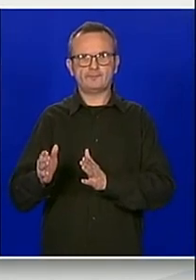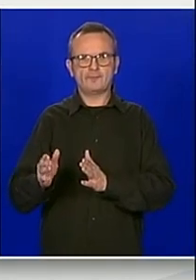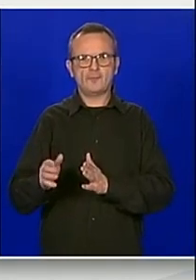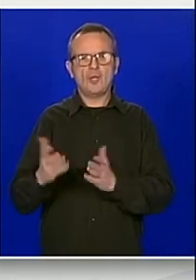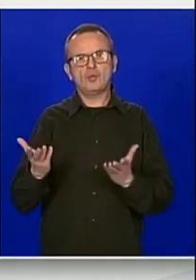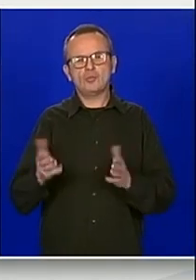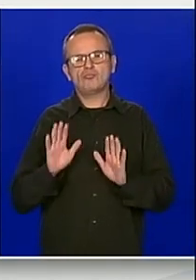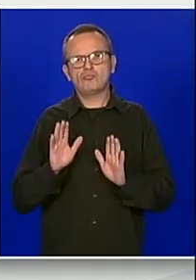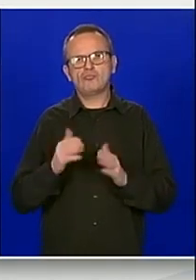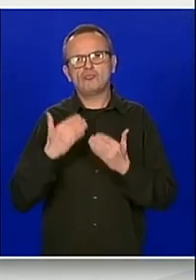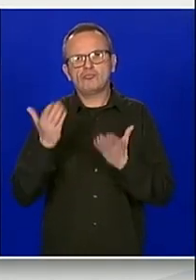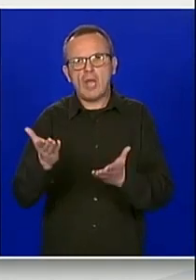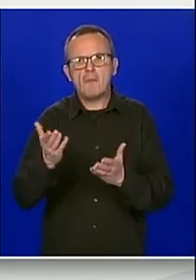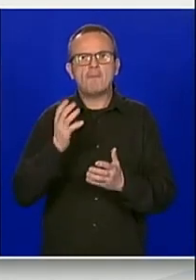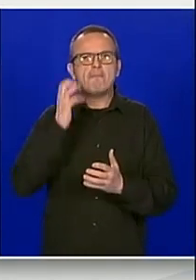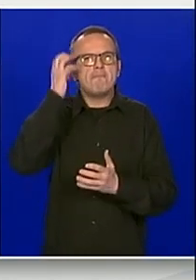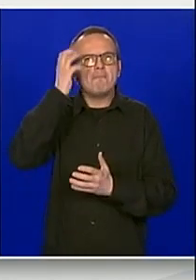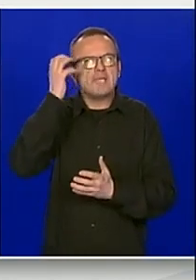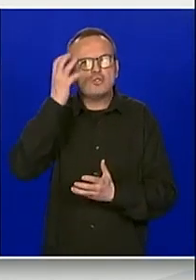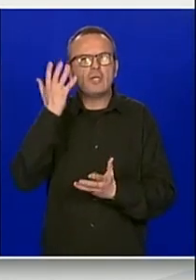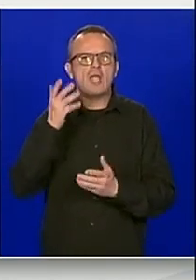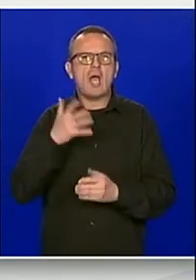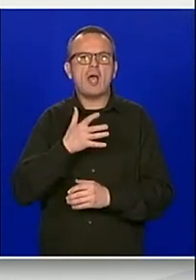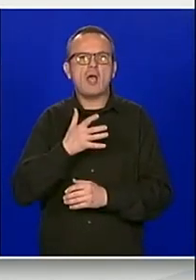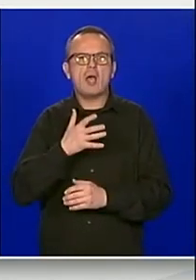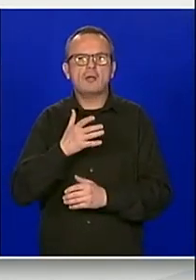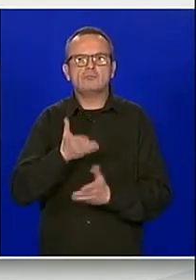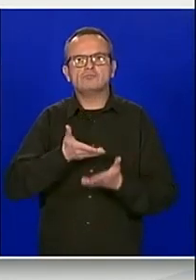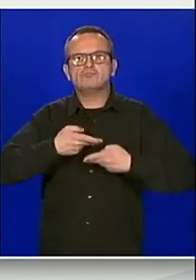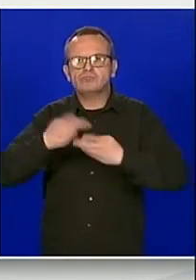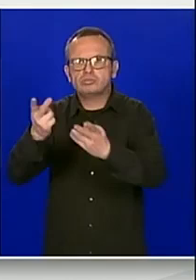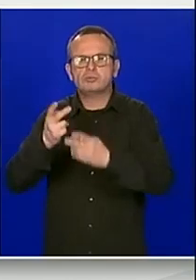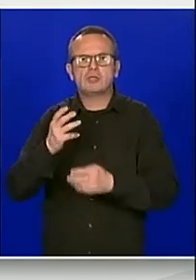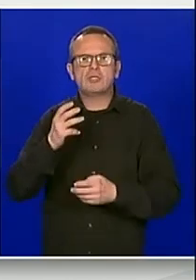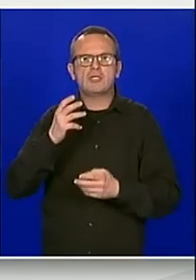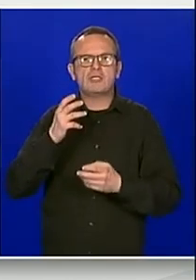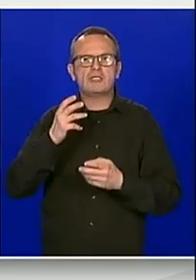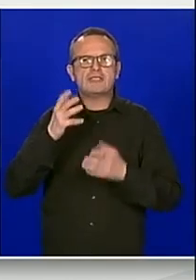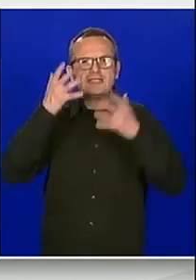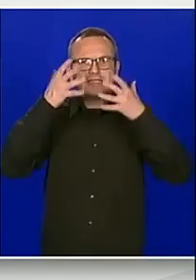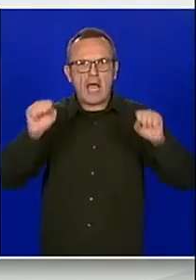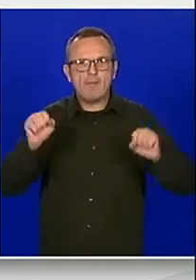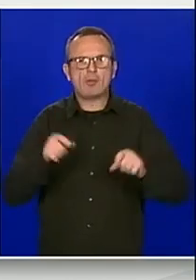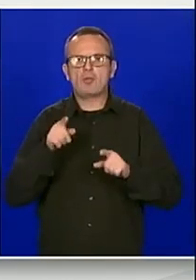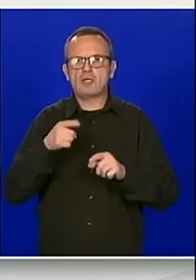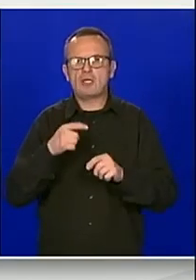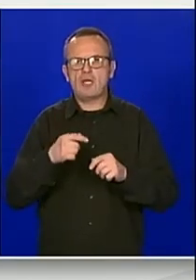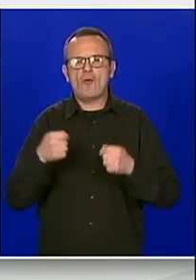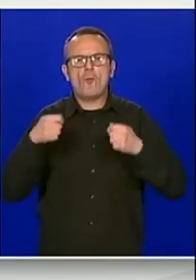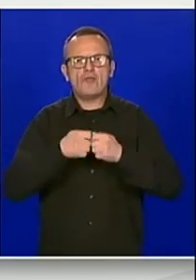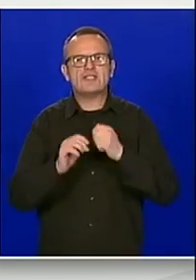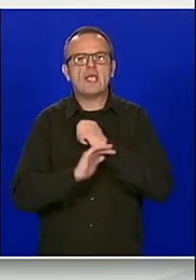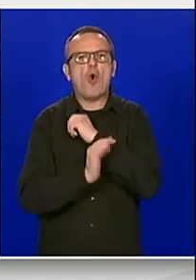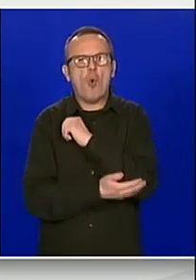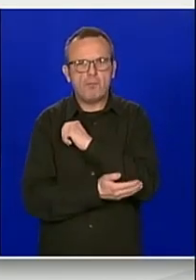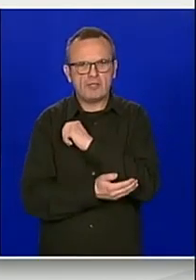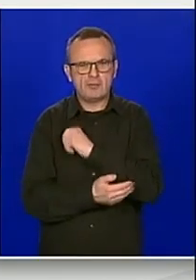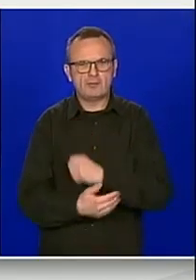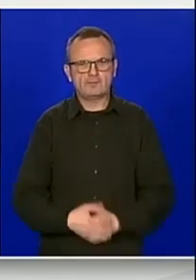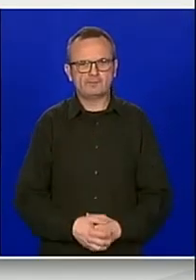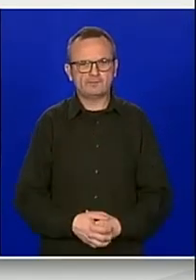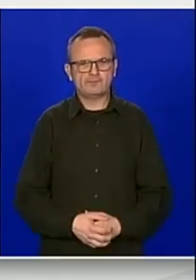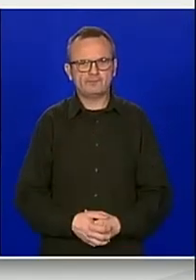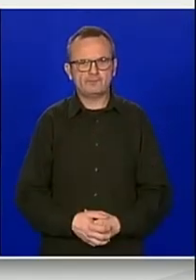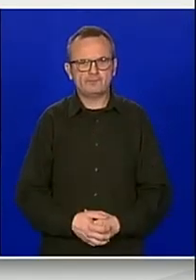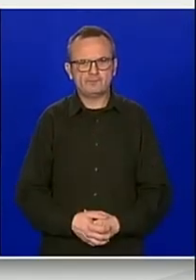mišljenja Hrvatskom saboru na različite prijedloge, najprije zakon o obrtu. Ministre Čorić, izvolite. Hvala